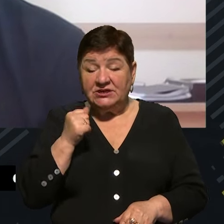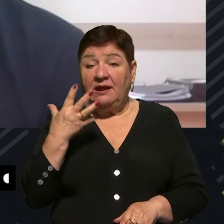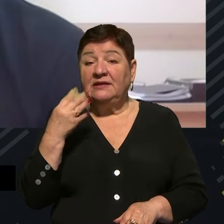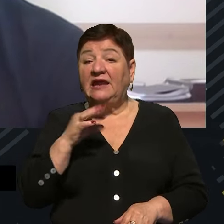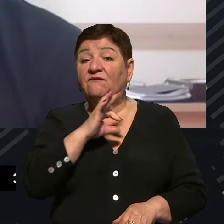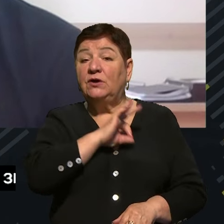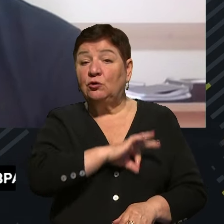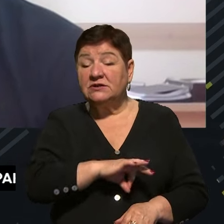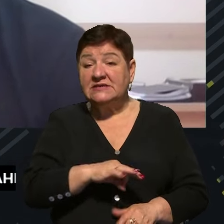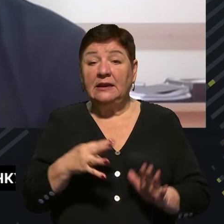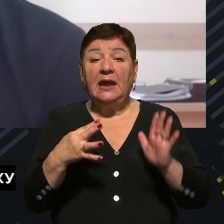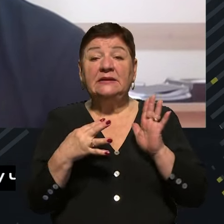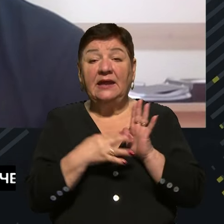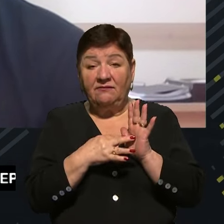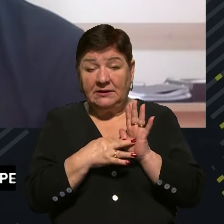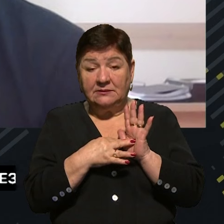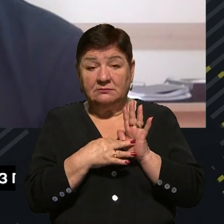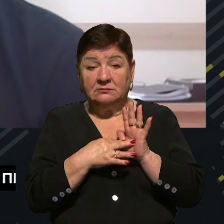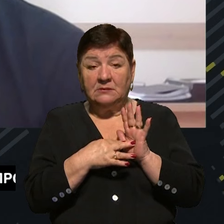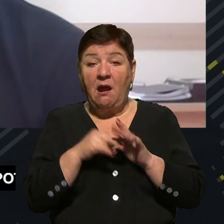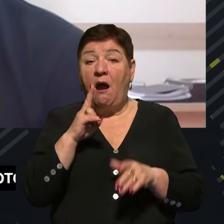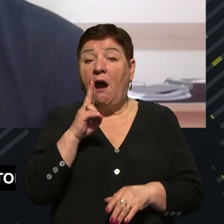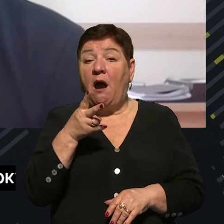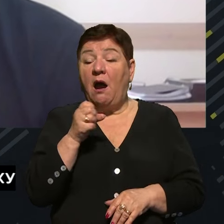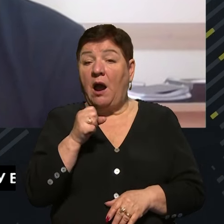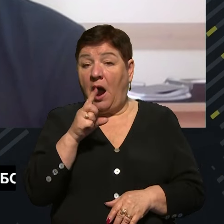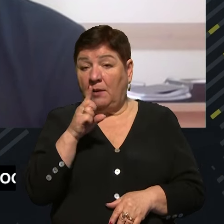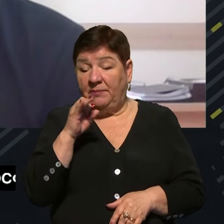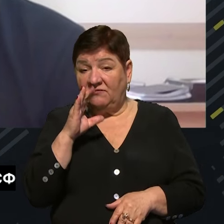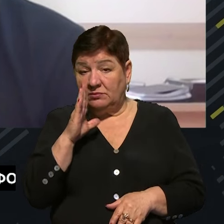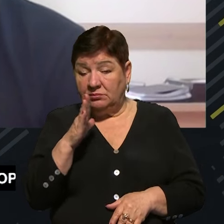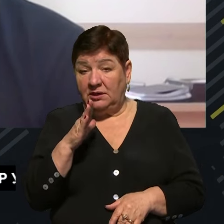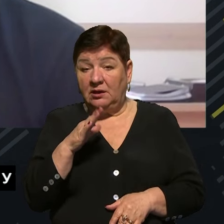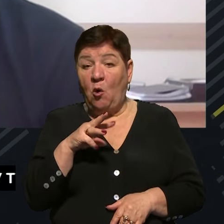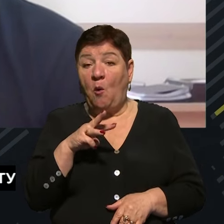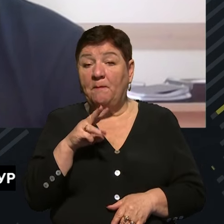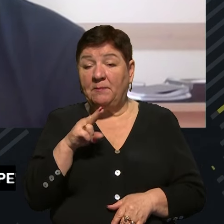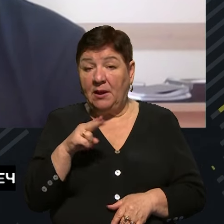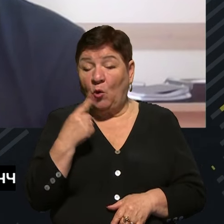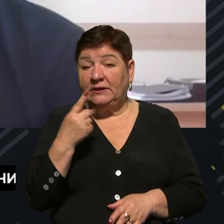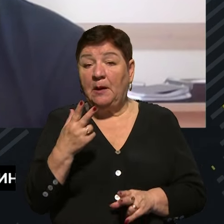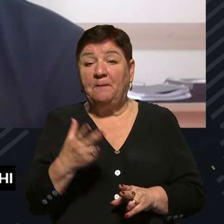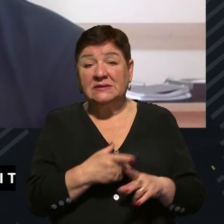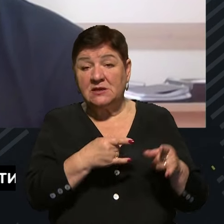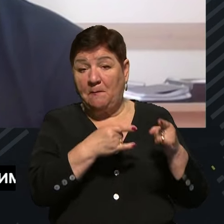всього 9 капів і УМПБ, один безпілотний